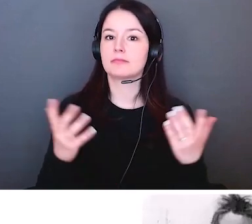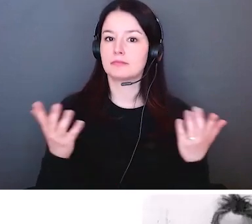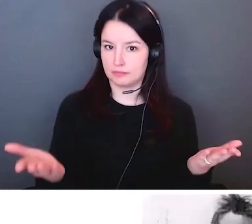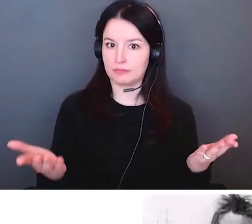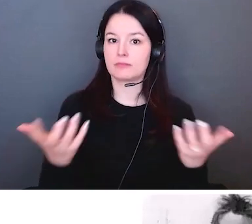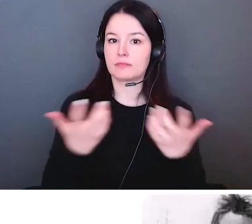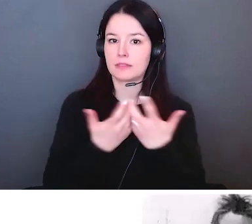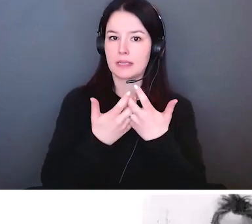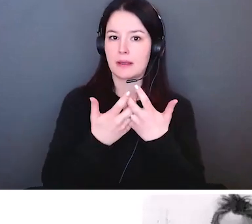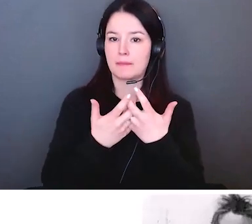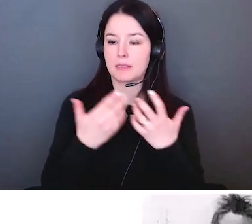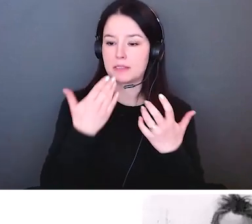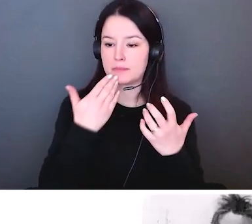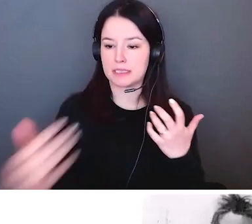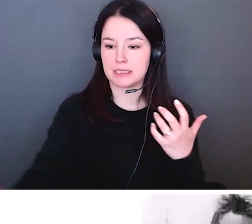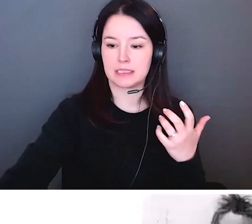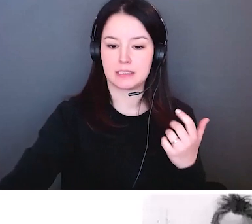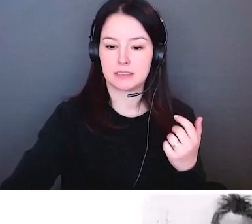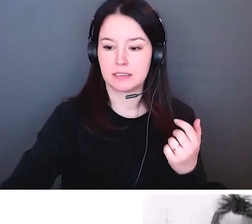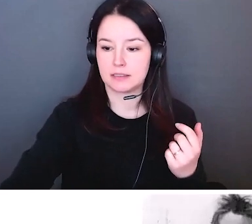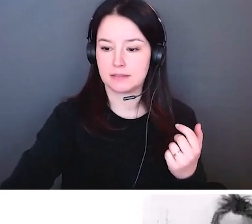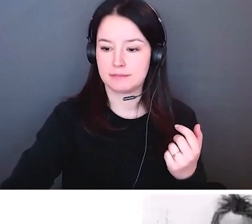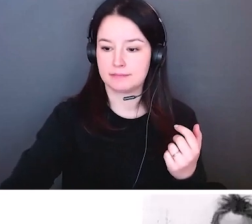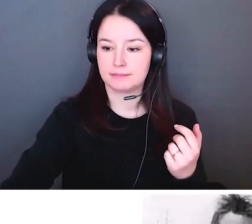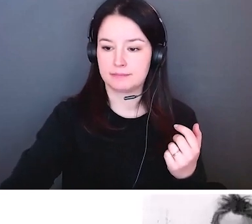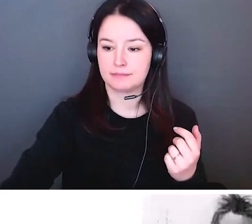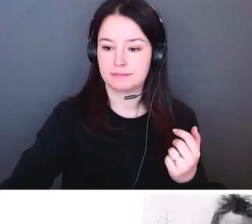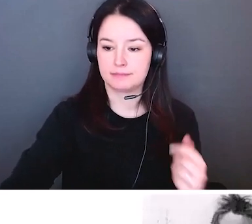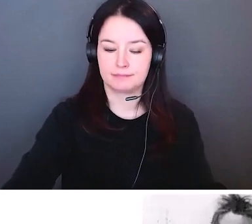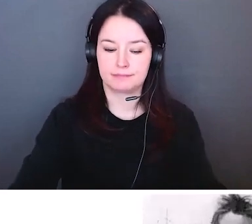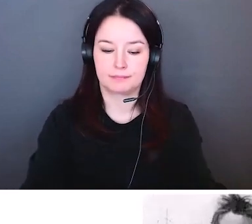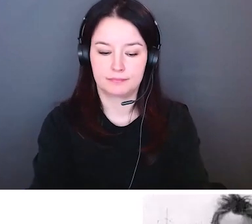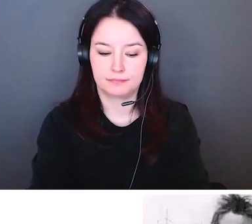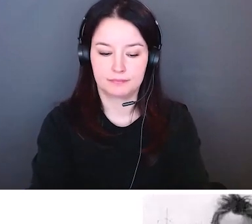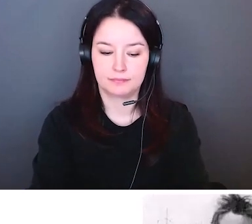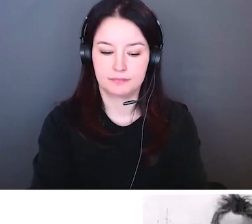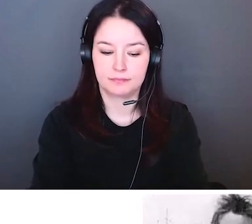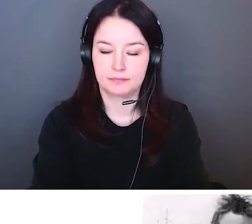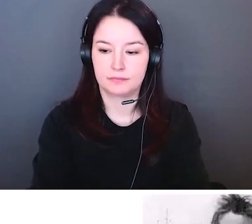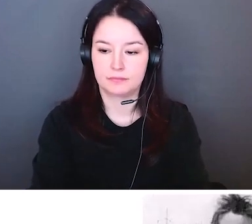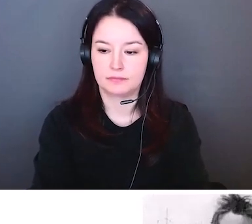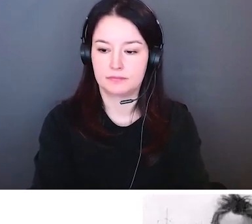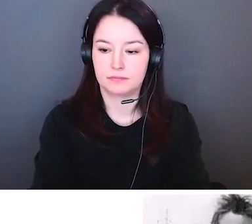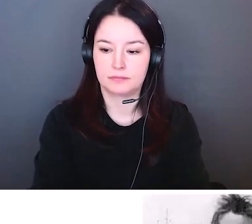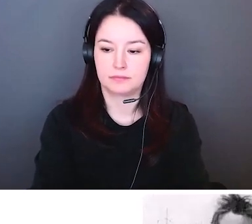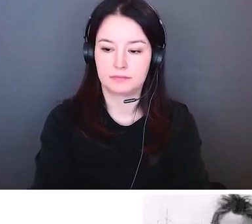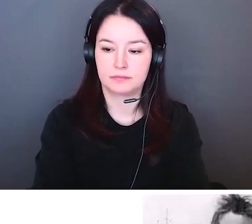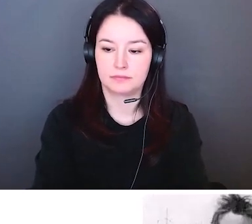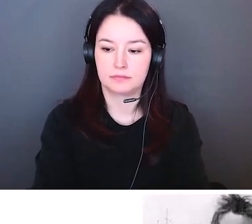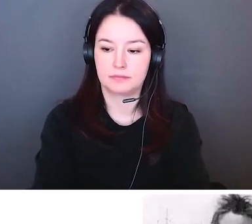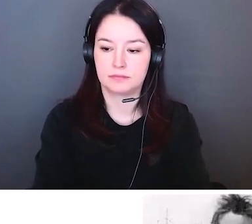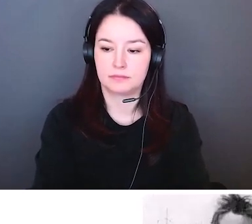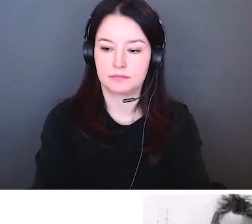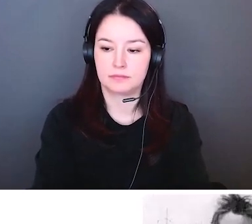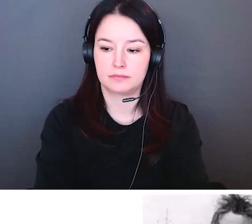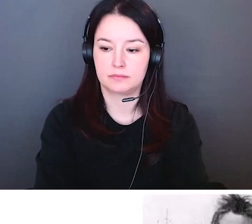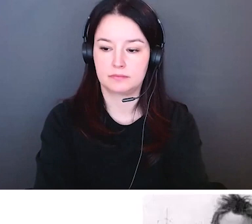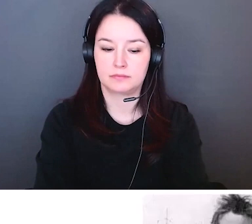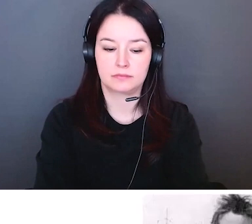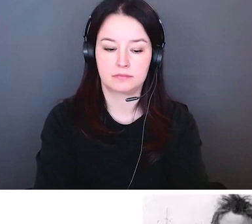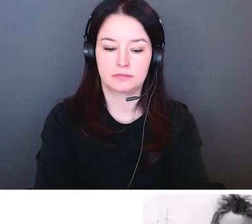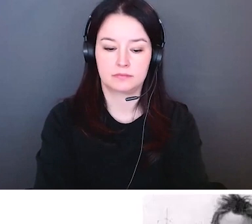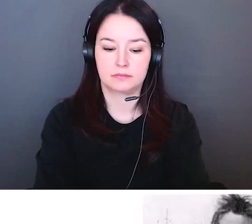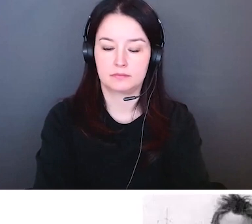ceci consiste à vouloir transformer la manière de penser de l'autre et de s